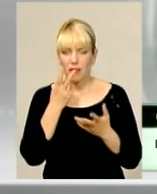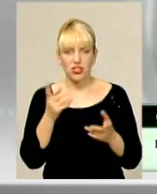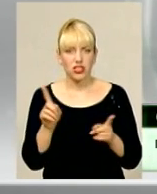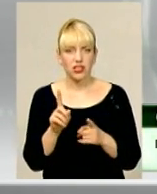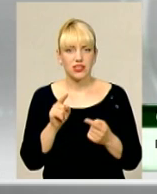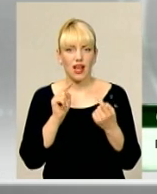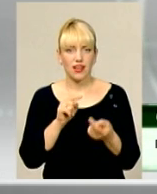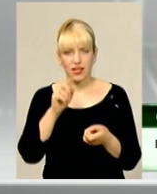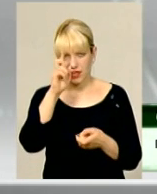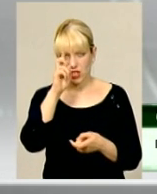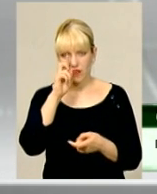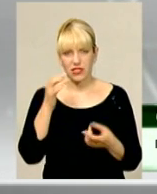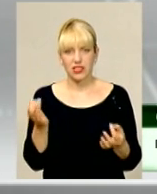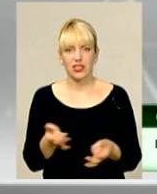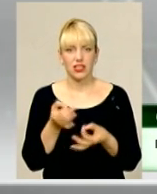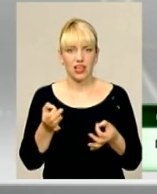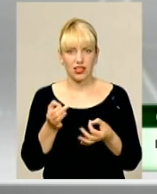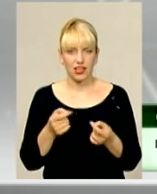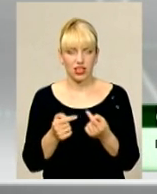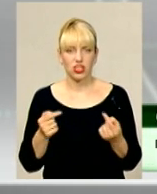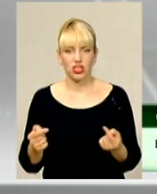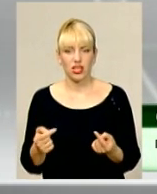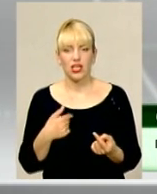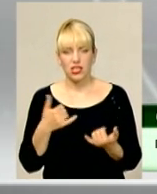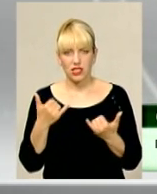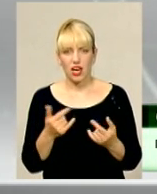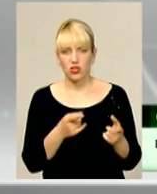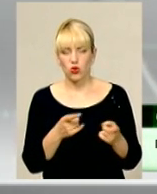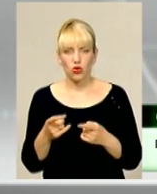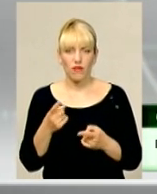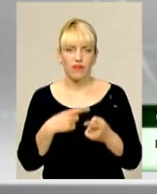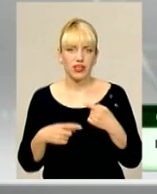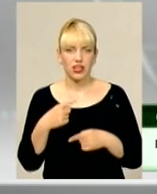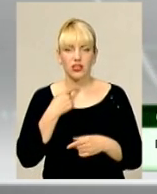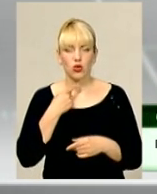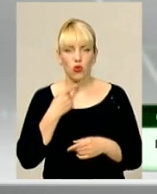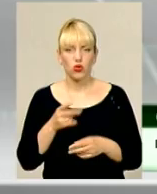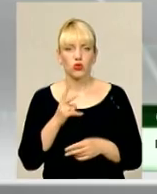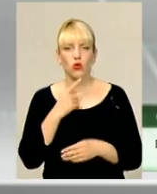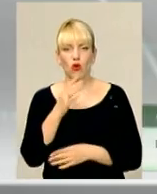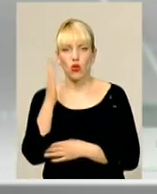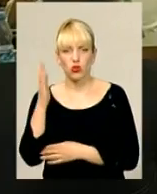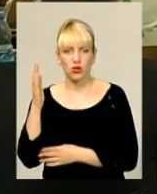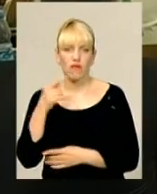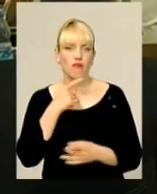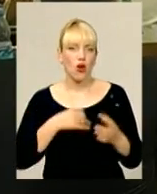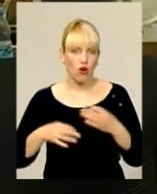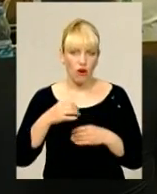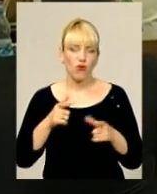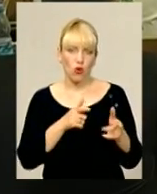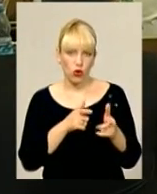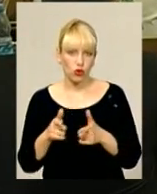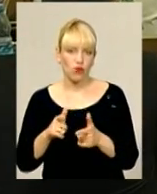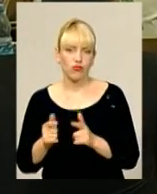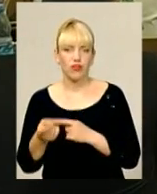антидержавницьких речей. Зараз готові відкликати, хто голосував, ми зговорили з депутатами, готові відкликати. Мабуть, нашим